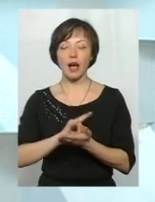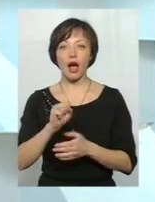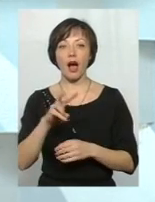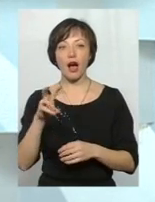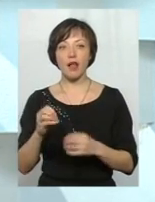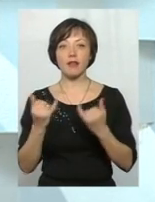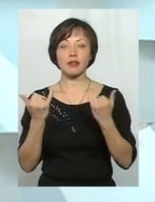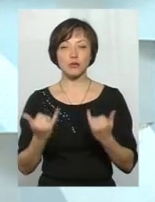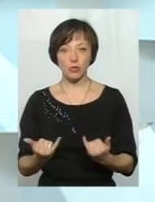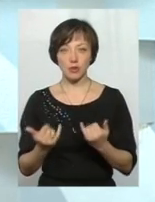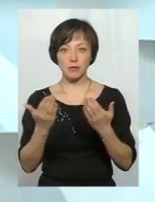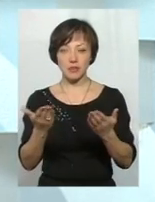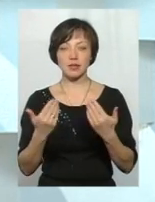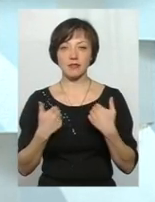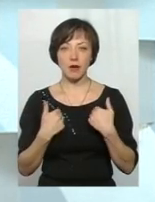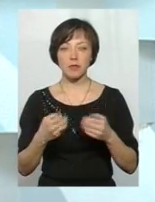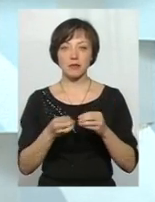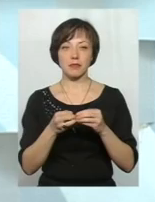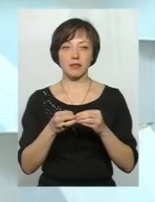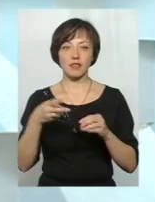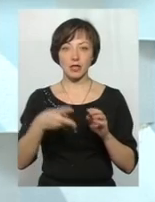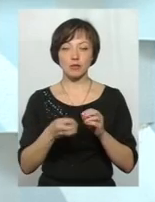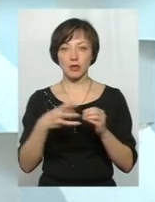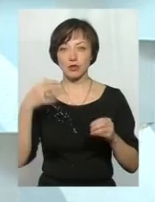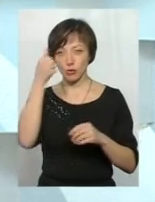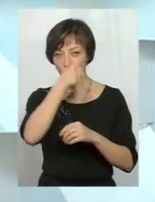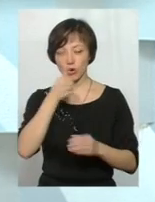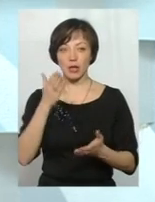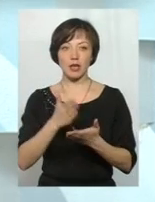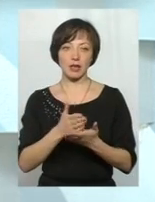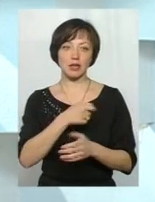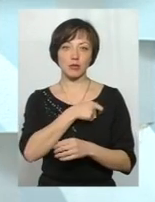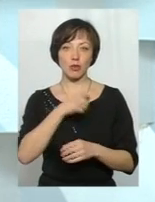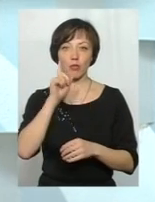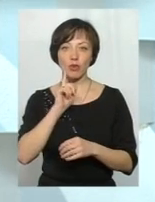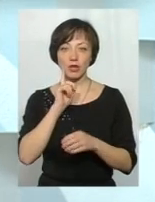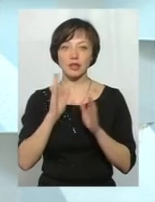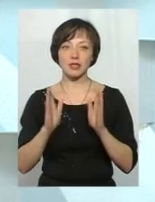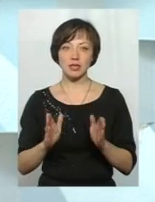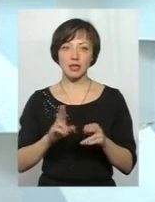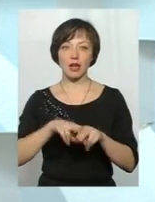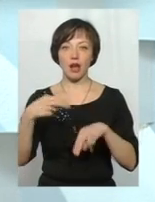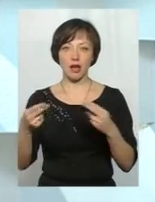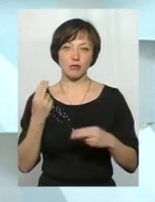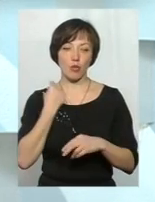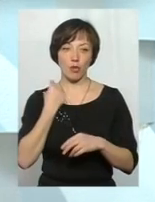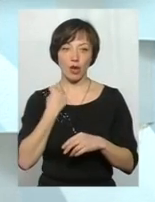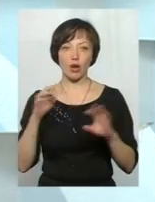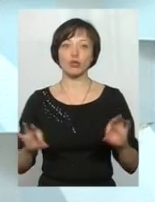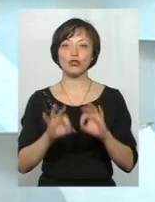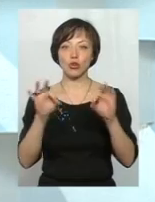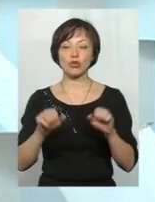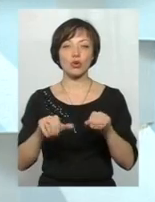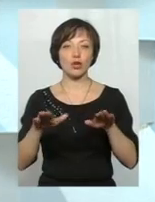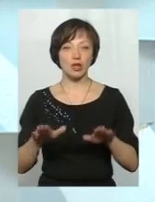Але на сьогодні ми з вами з 2015 року є обранцями і поки що ми тільки гасимо борги. А жодного